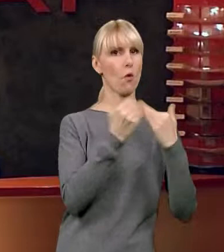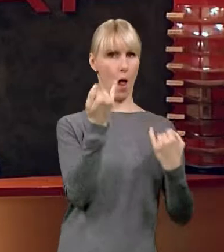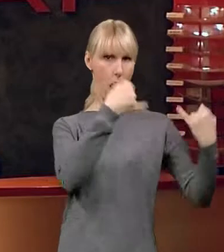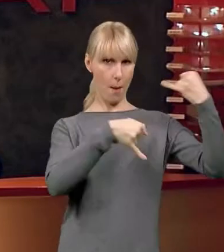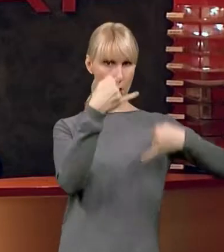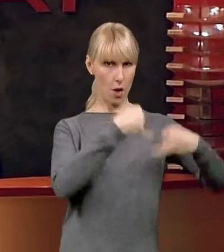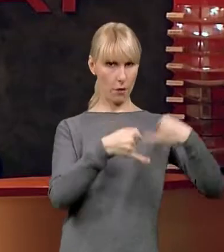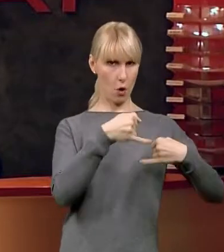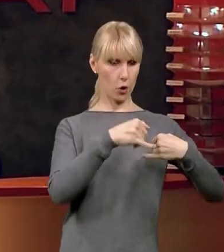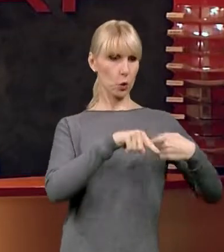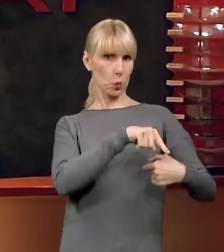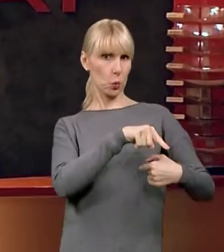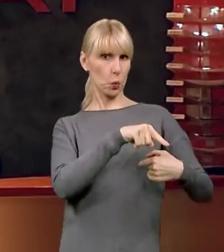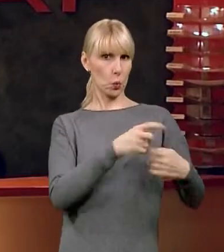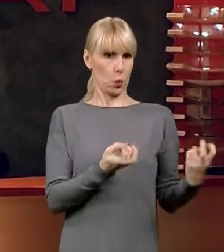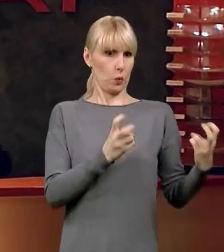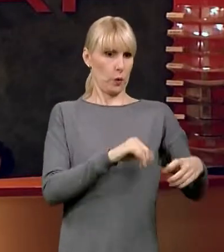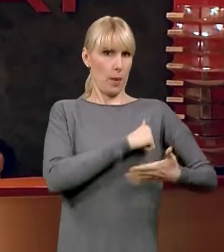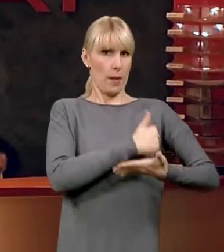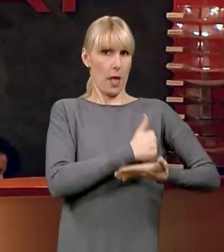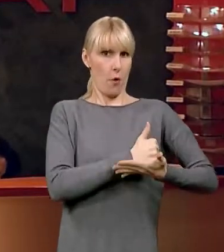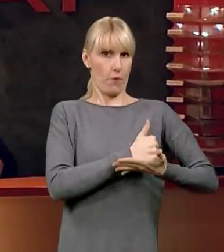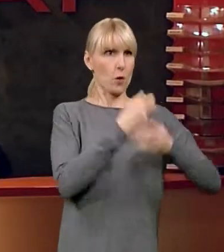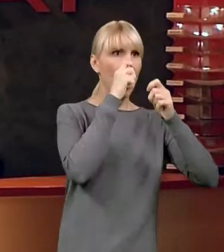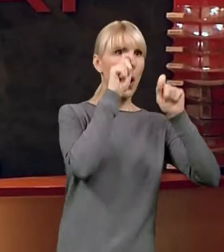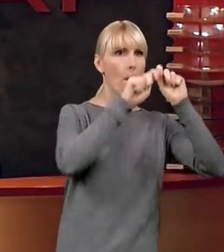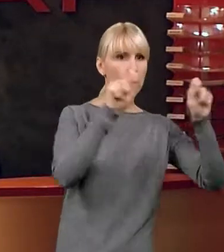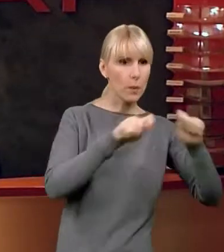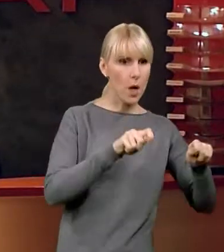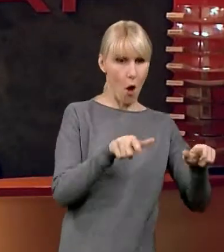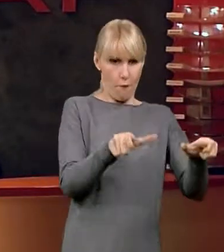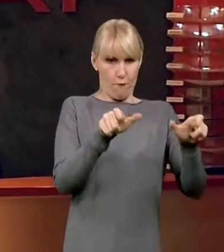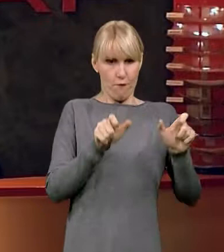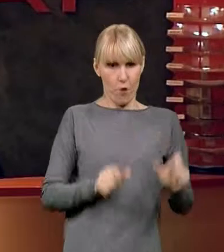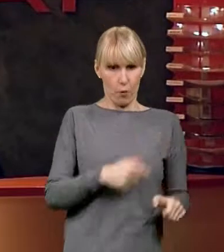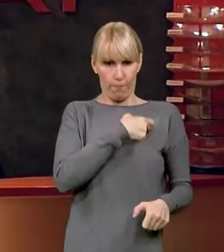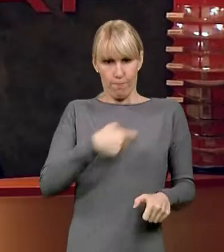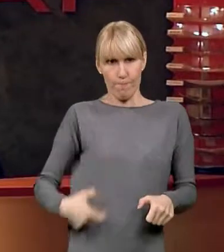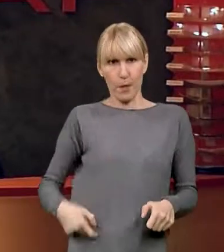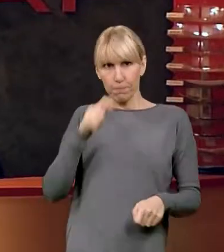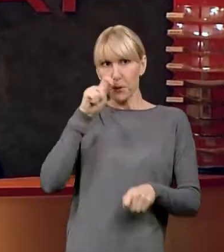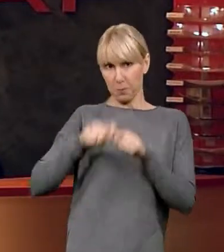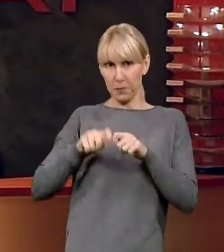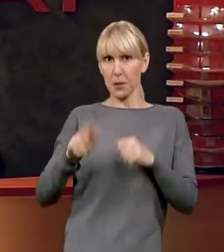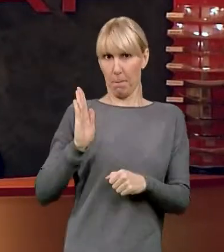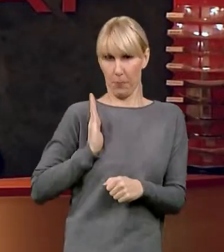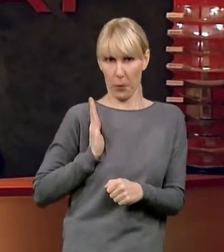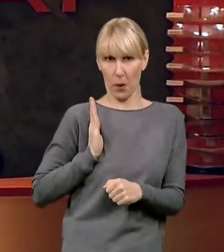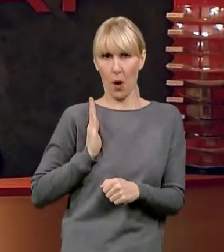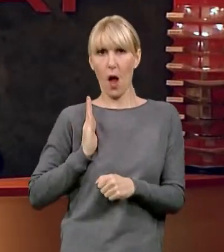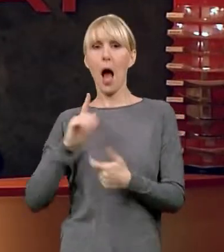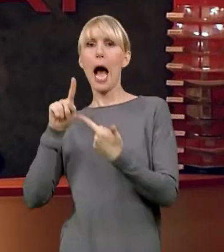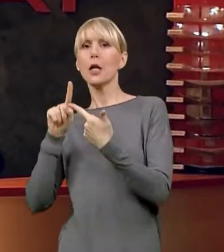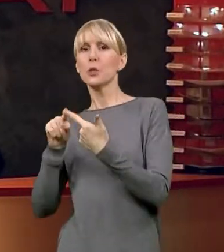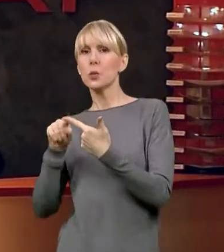Stworzyliśmy nasze stanowisko badawcze do badania foteli na wytrzymałość punktów kotwiczenia pasa. A